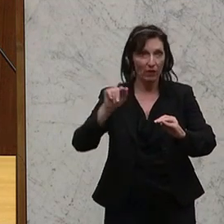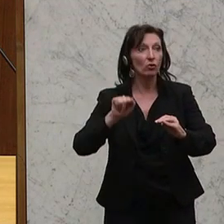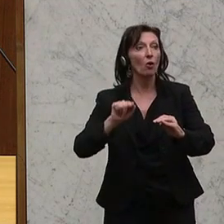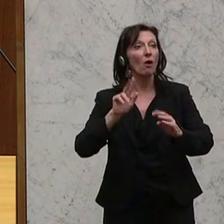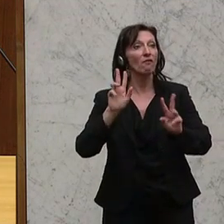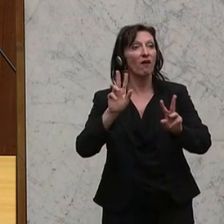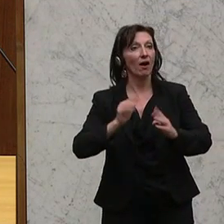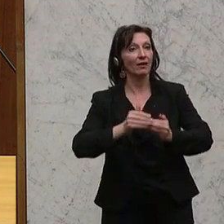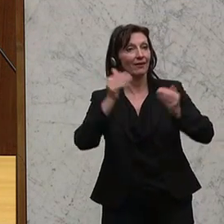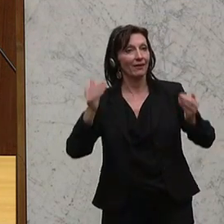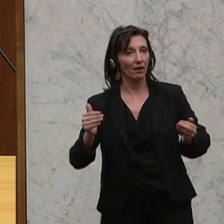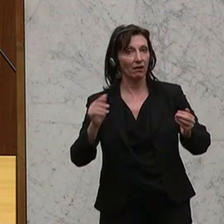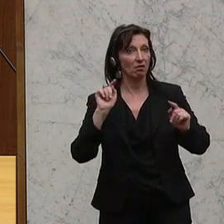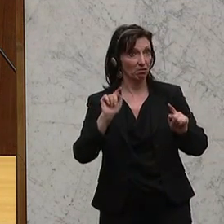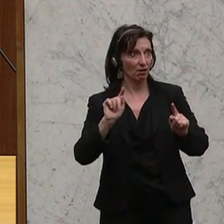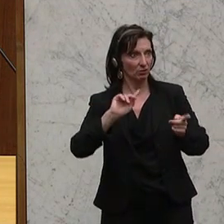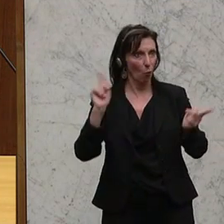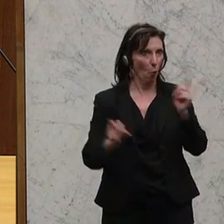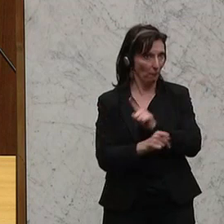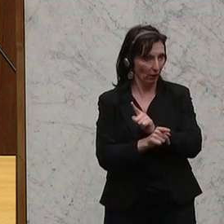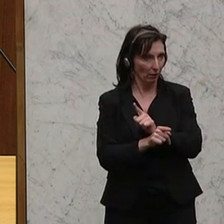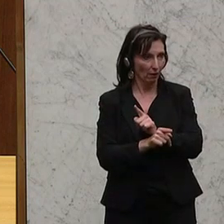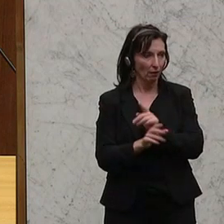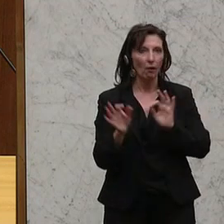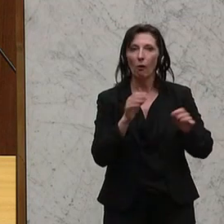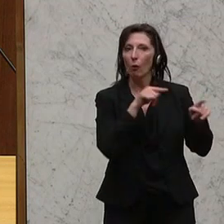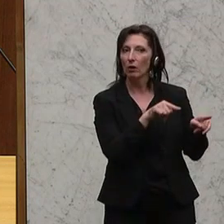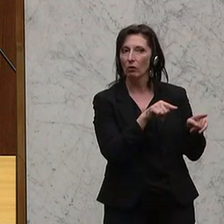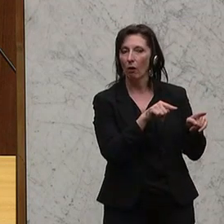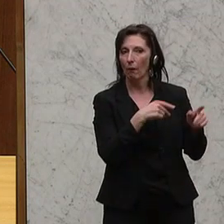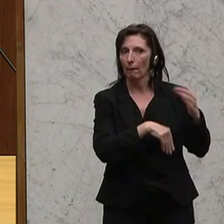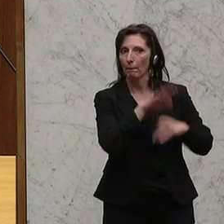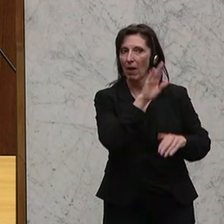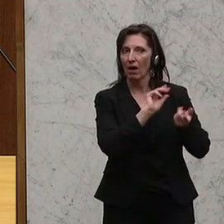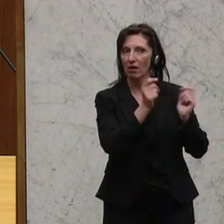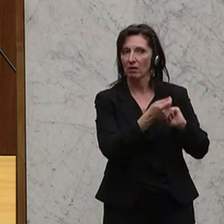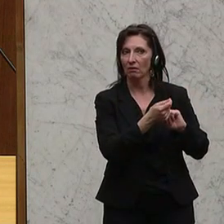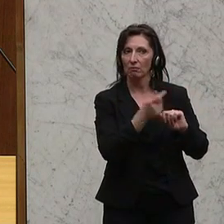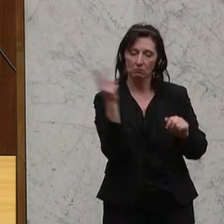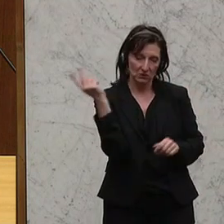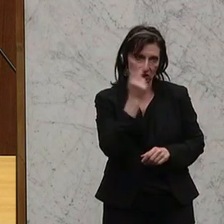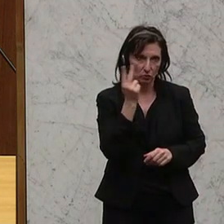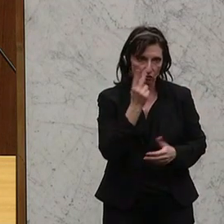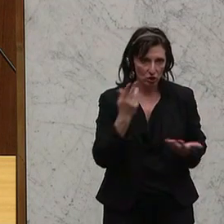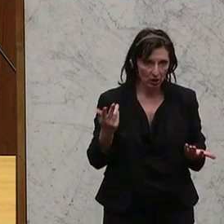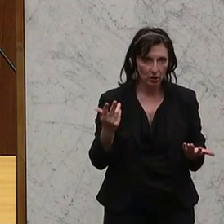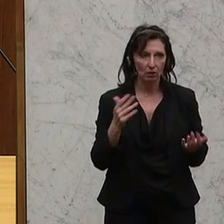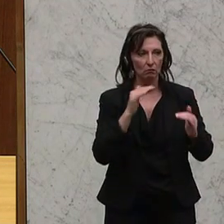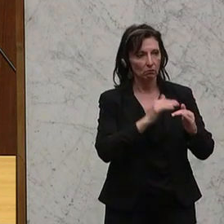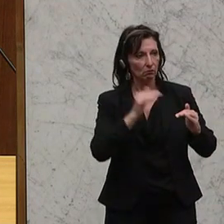Konstruktion, das ist regressiv, oder man muss da mehr machen. Und das ist selbstverständlich, finde ich, dass man entlang